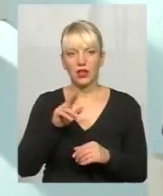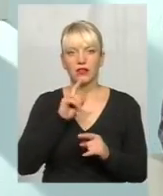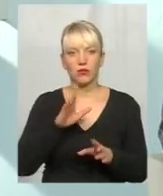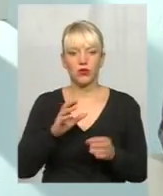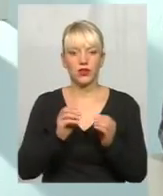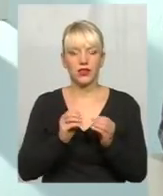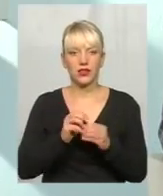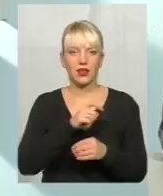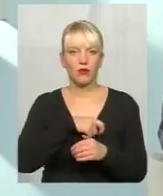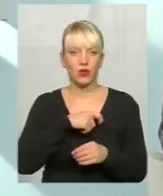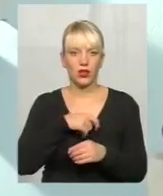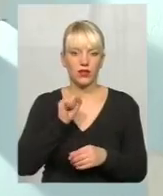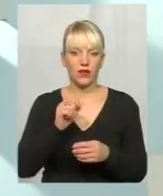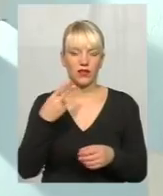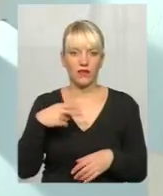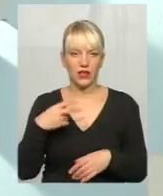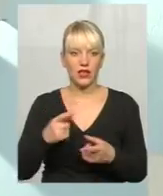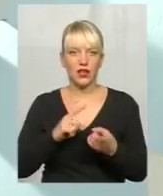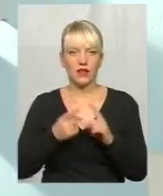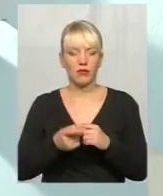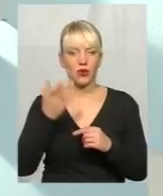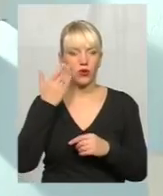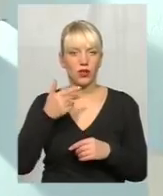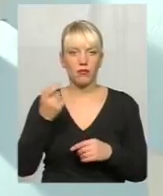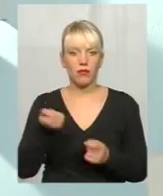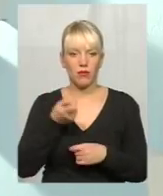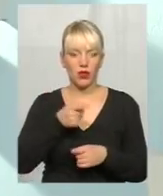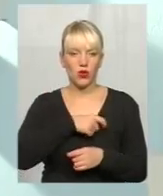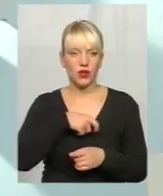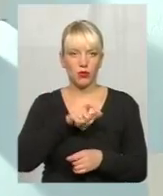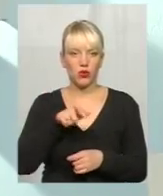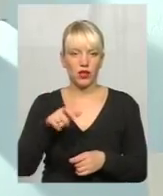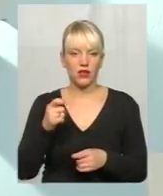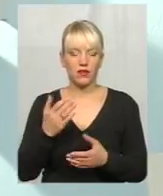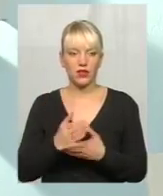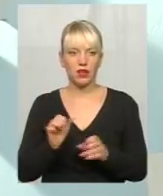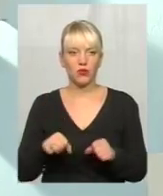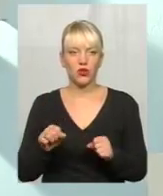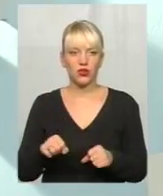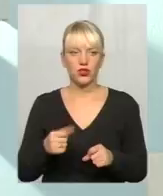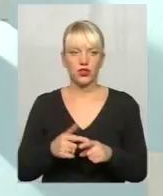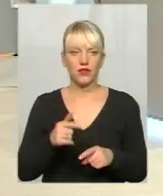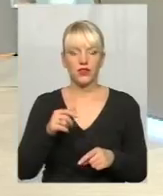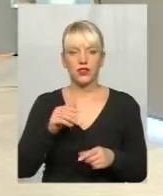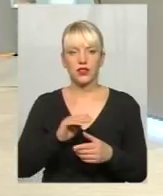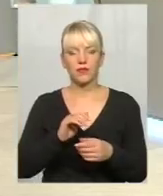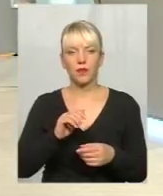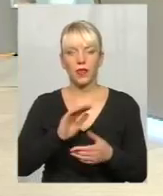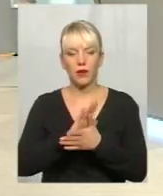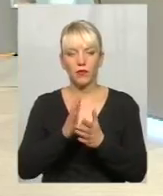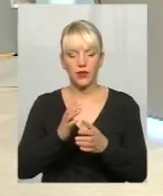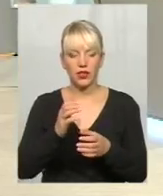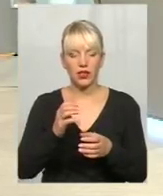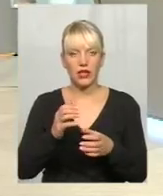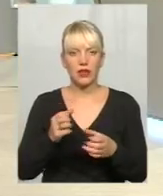депутатів, а 20, так. Навпаки, коли мало депутатів, так, є можливість зробити легше домовитися. групку і рішати